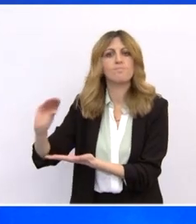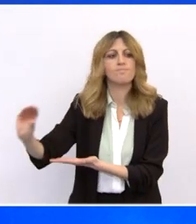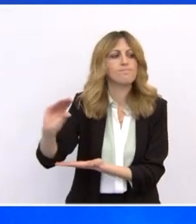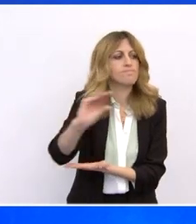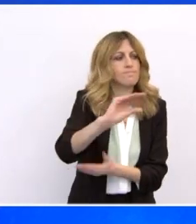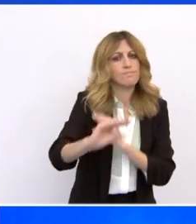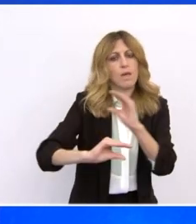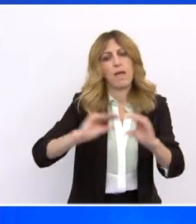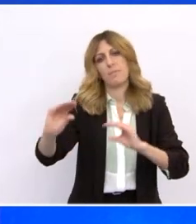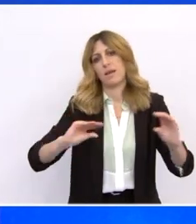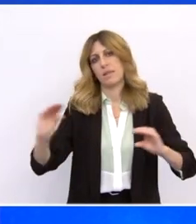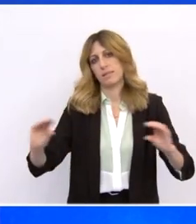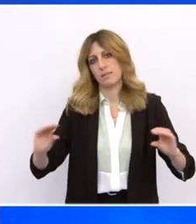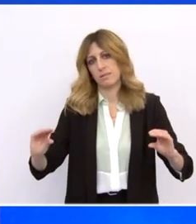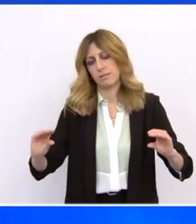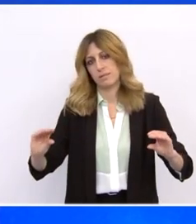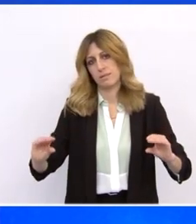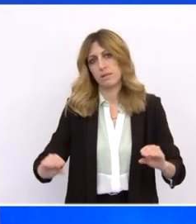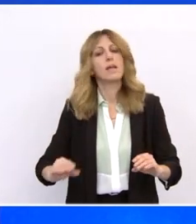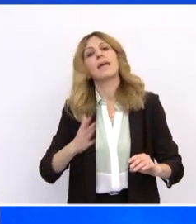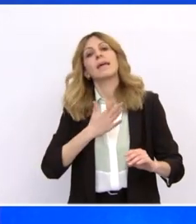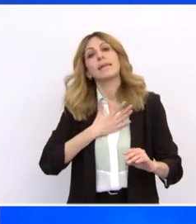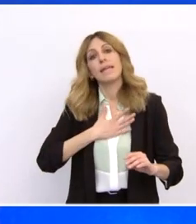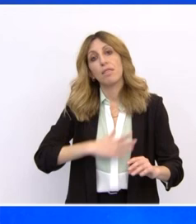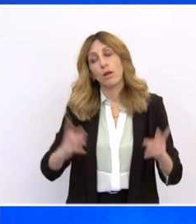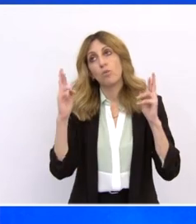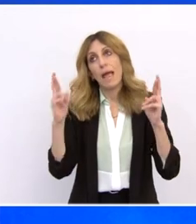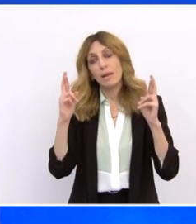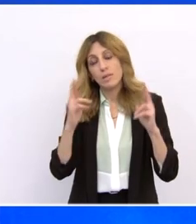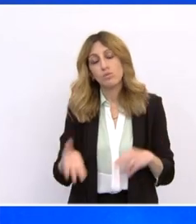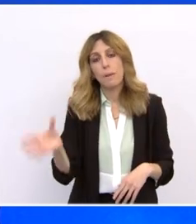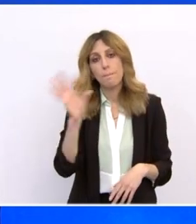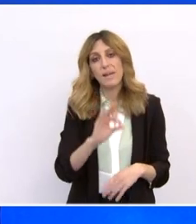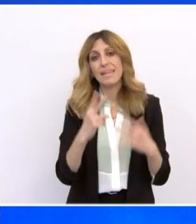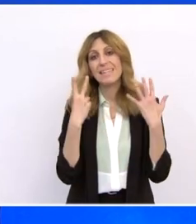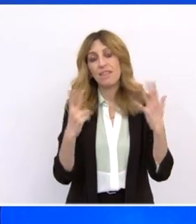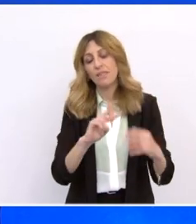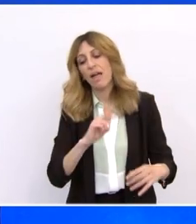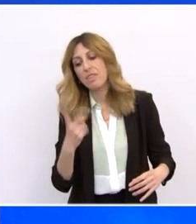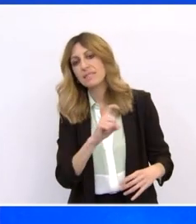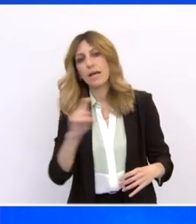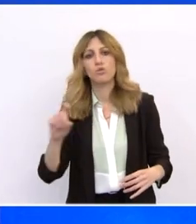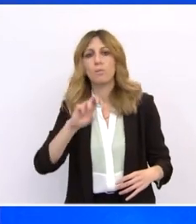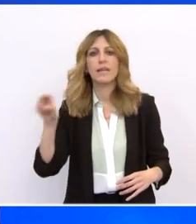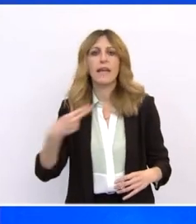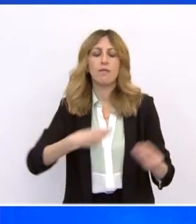επιδιώκει να κινητοποιήσει συνολικούς επενδυτικούς πόρους 57 δισεκατομμύρια ευρώ.